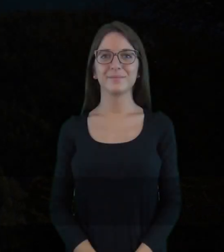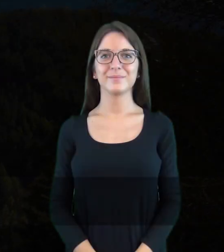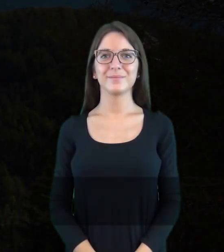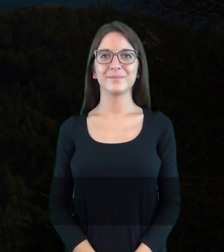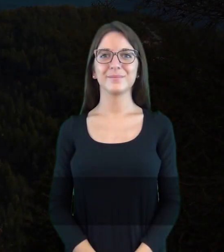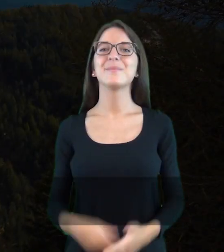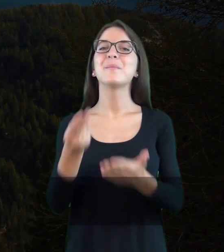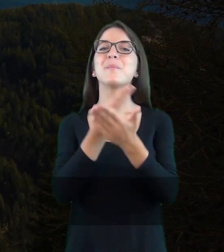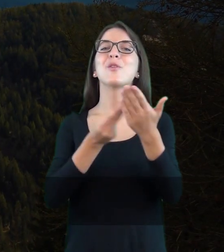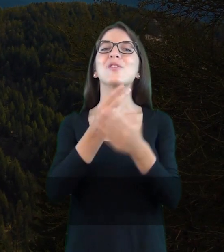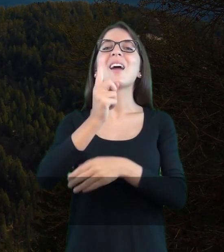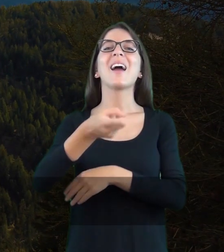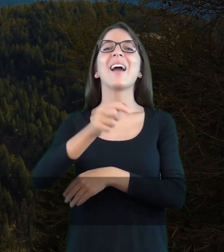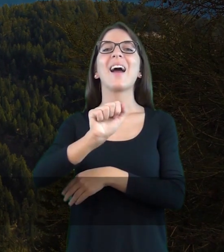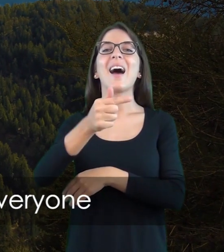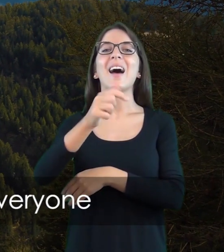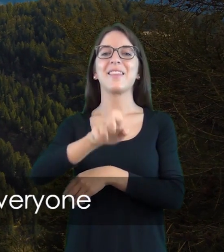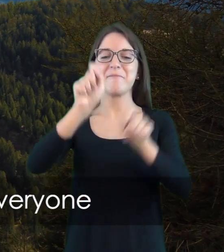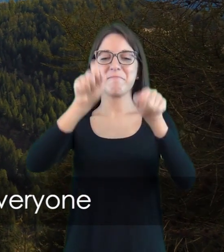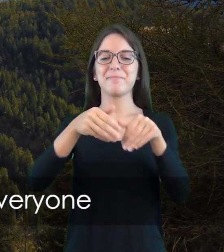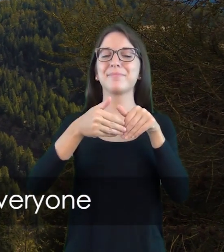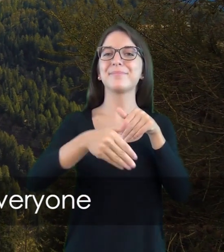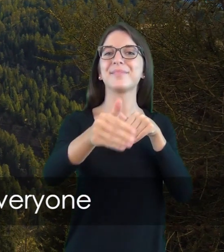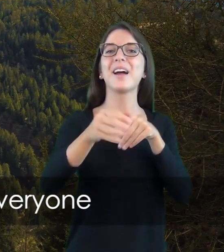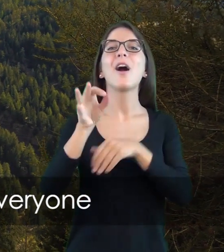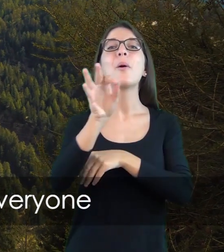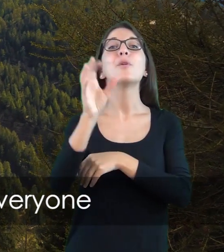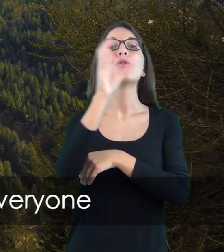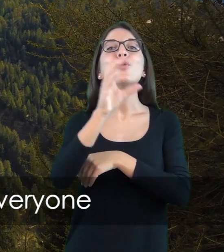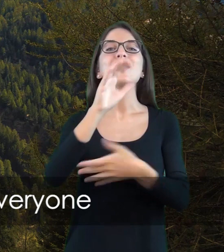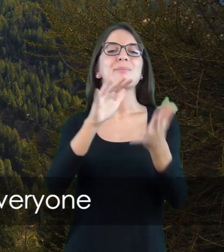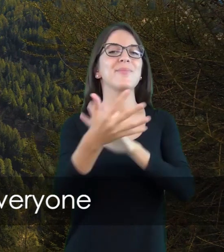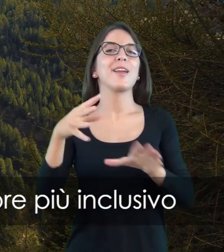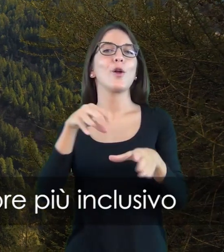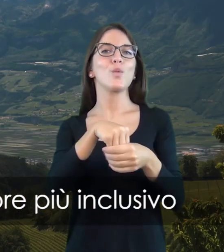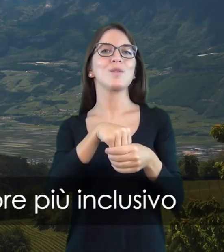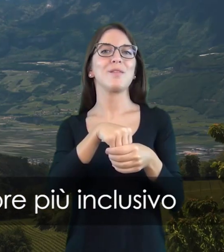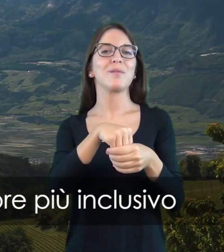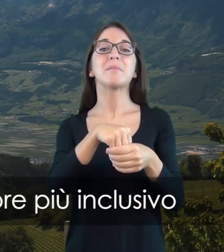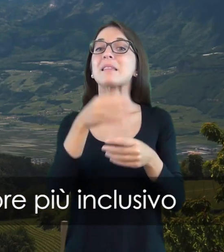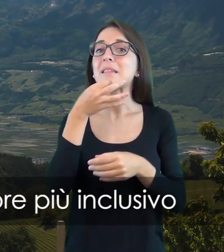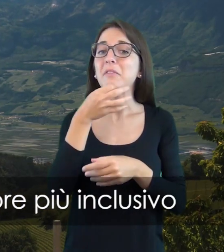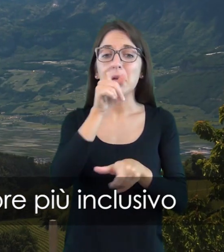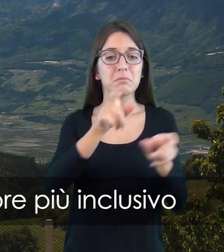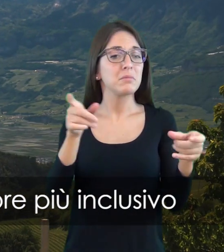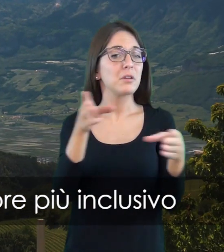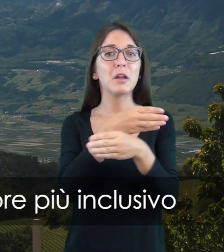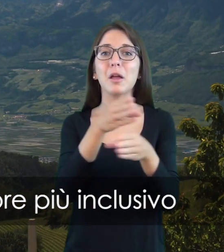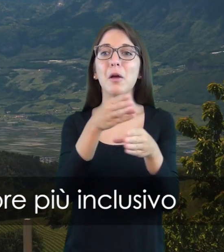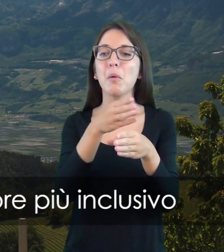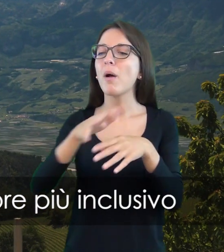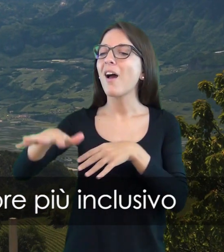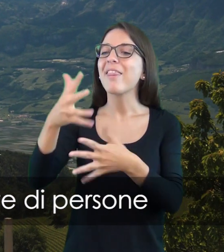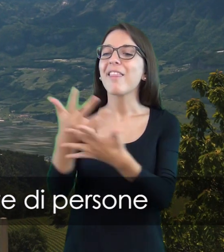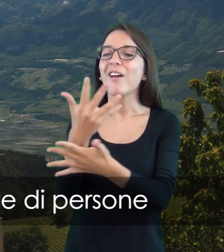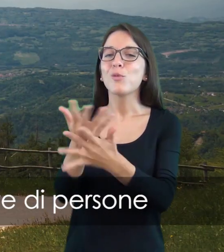Nasce il progetto GATE, Granting Accessible Tourism for Everyone, con l'obiettivo di rendere il turismo sempre più